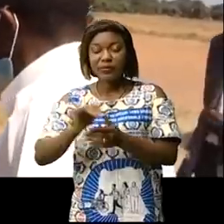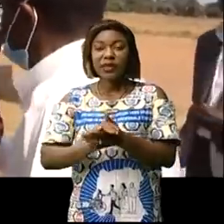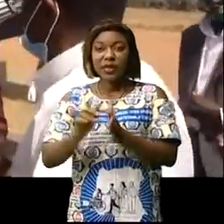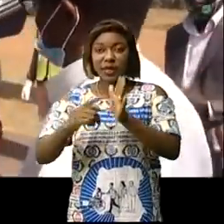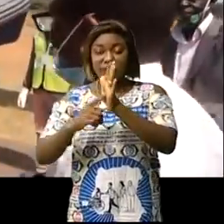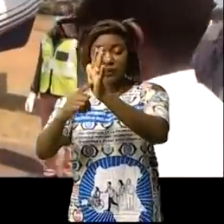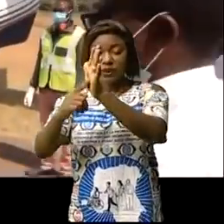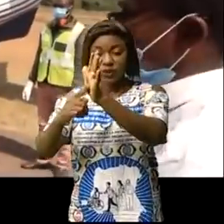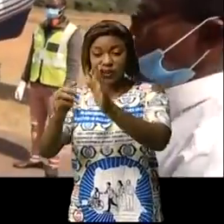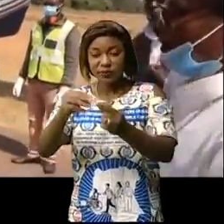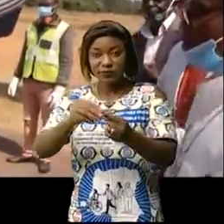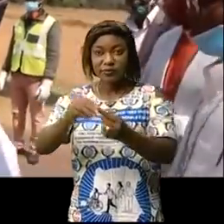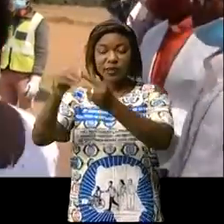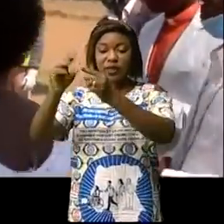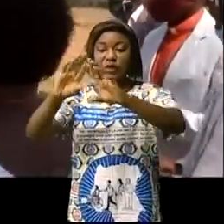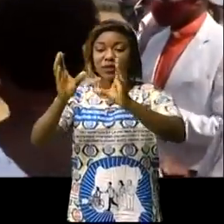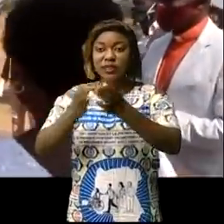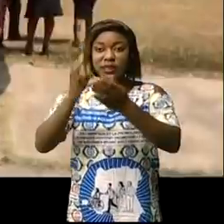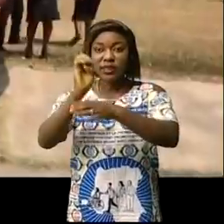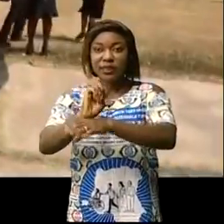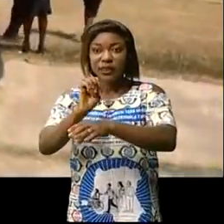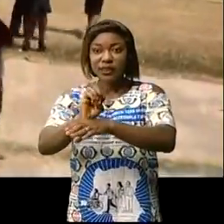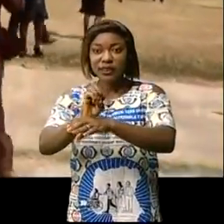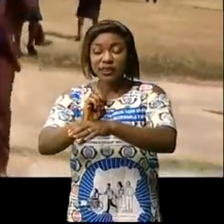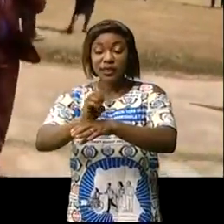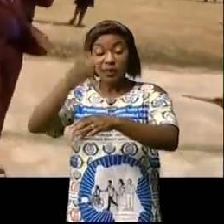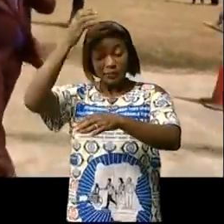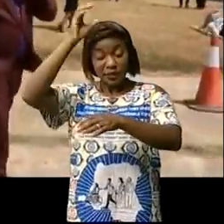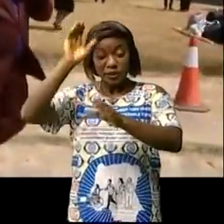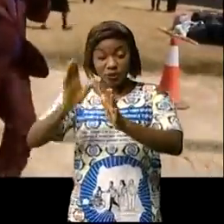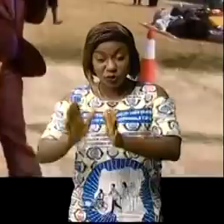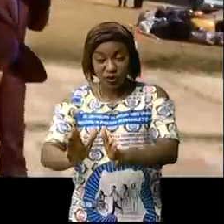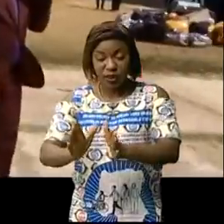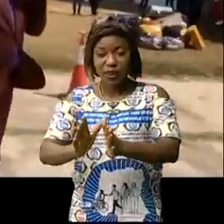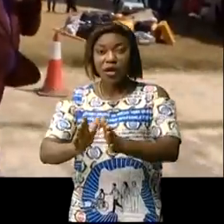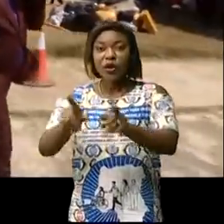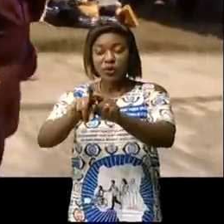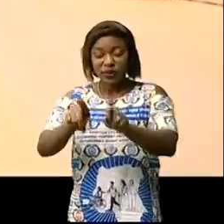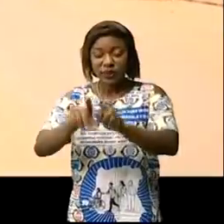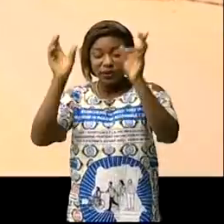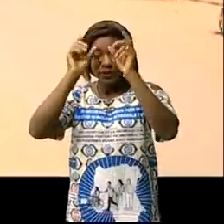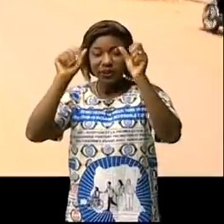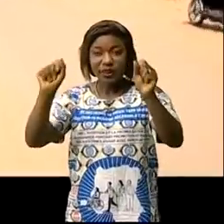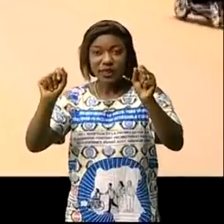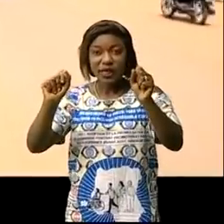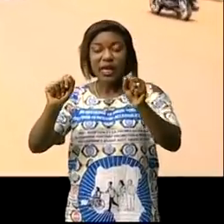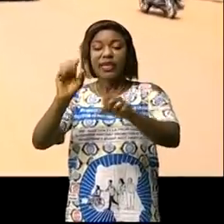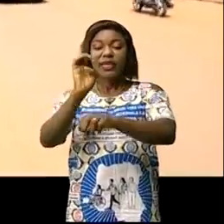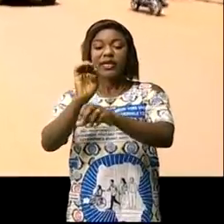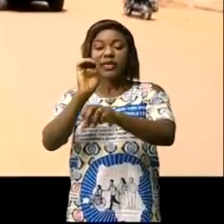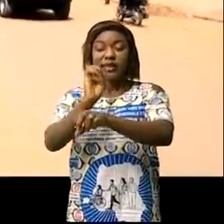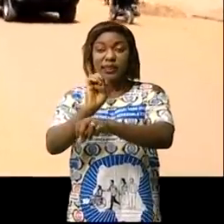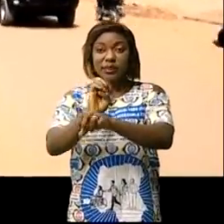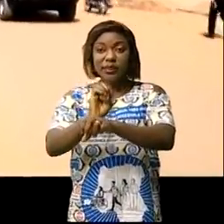représentant l'égal de la 67e communauté de l'église de la Pentecôte et président provinciale de l'église du Christ au Congo dans le Grat Katanga, est allé ce